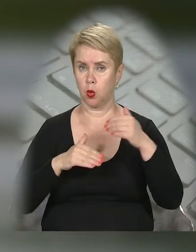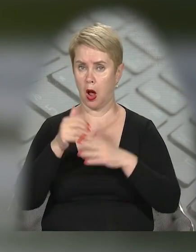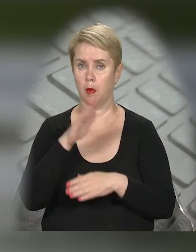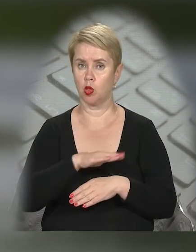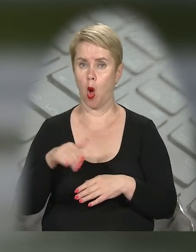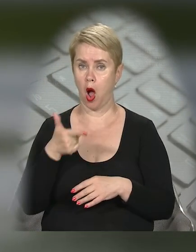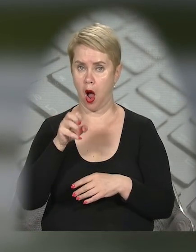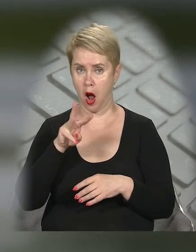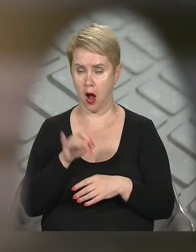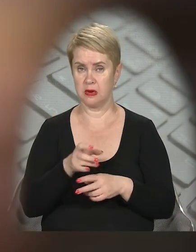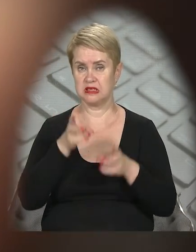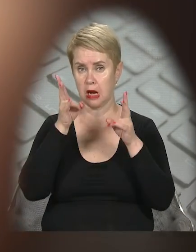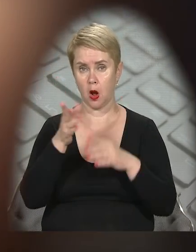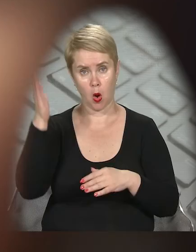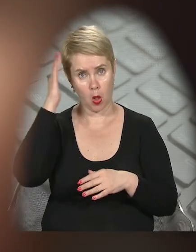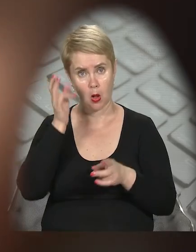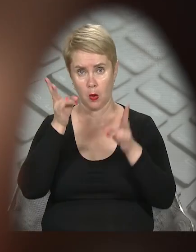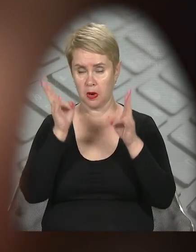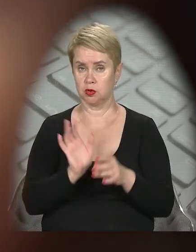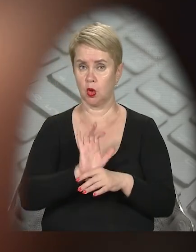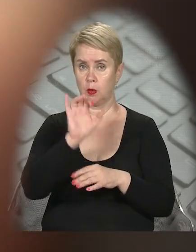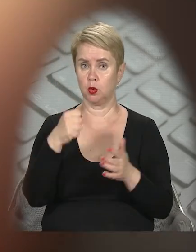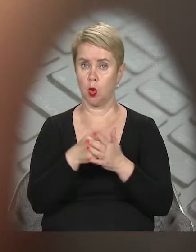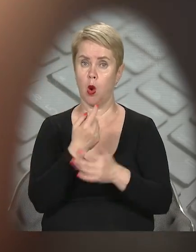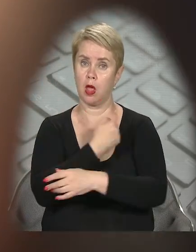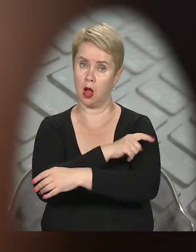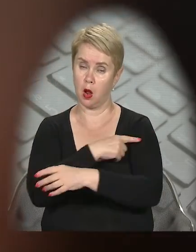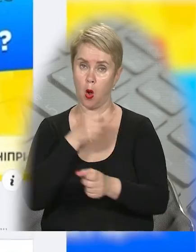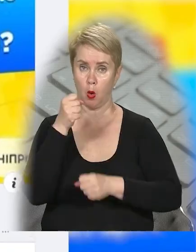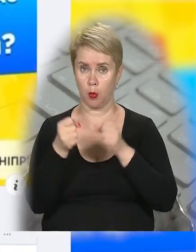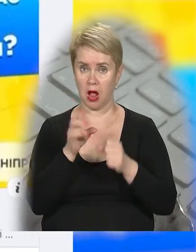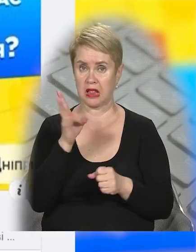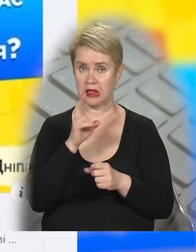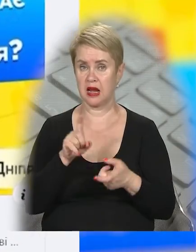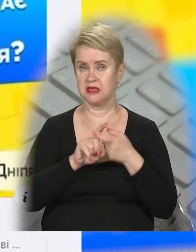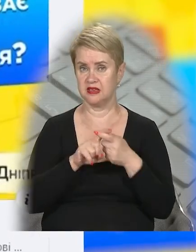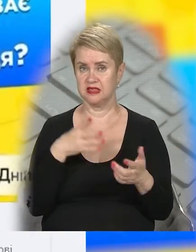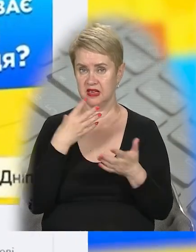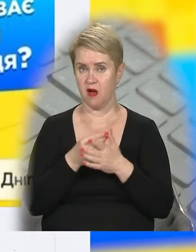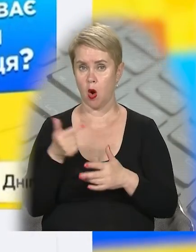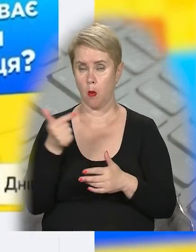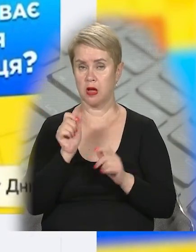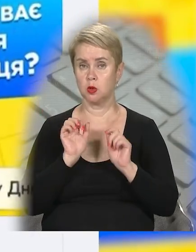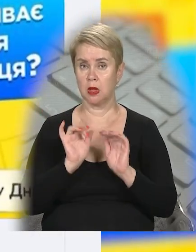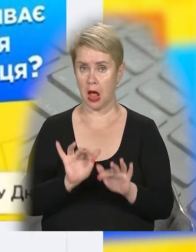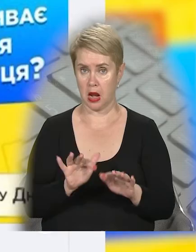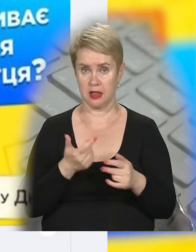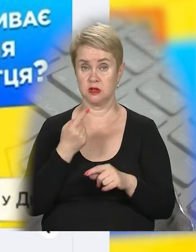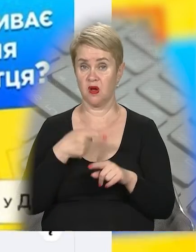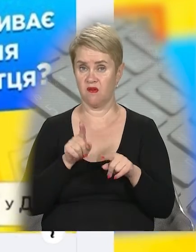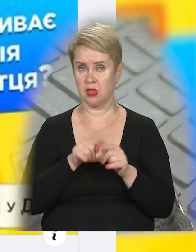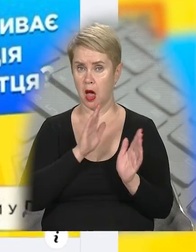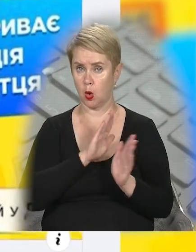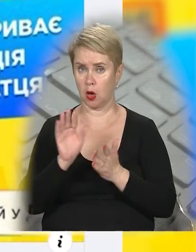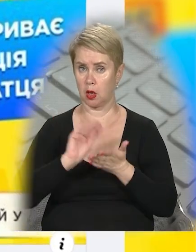та ногами. З травмами голови постраждалу доправили до лікарні. Побиття Наталія пов'язує зі своєю громадською діяльністю. Вона